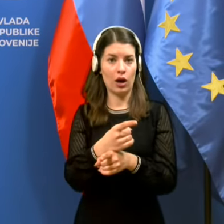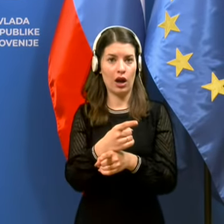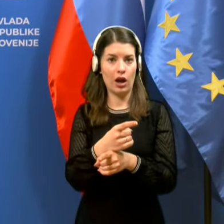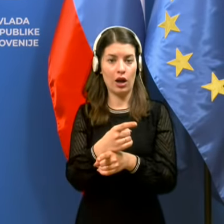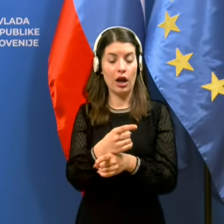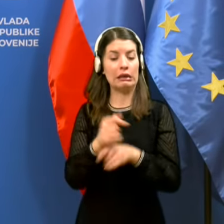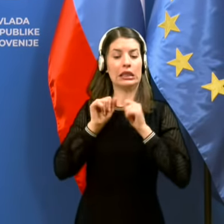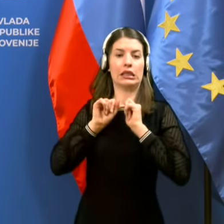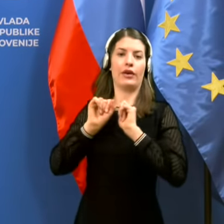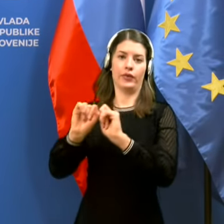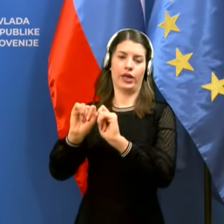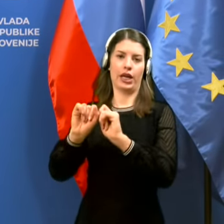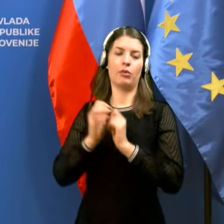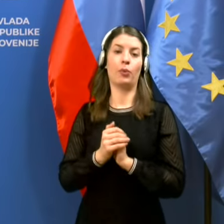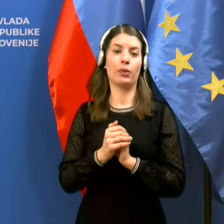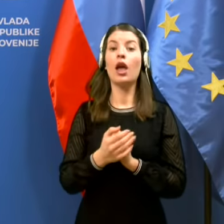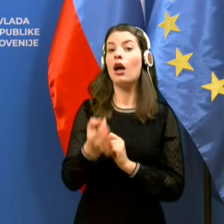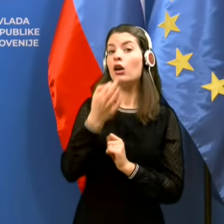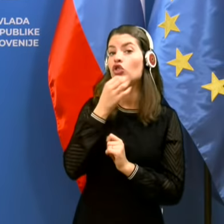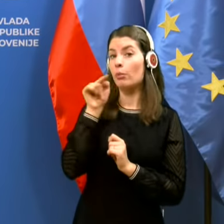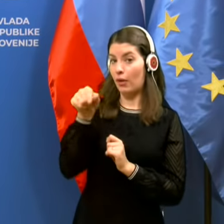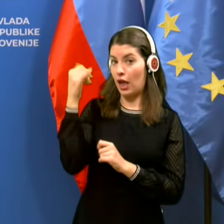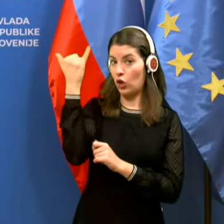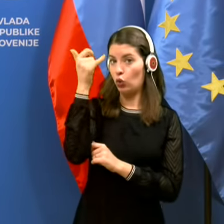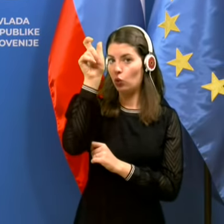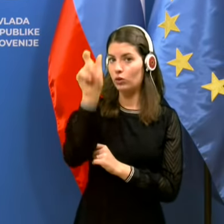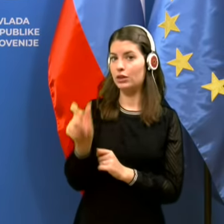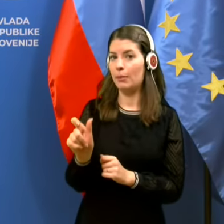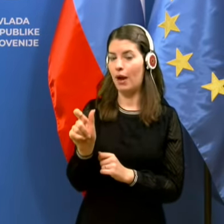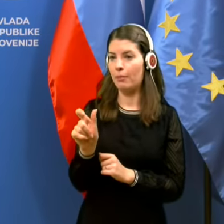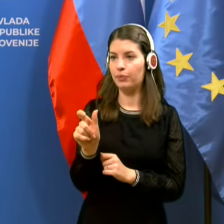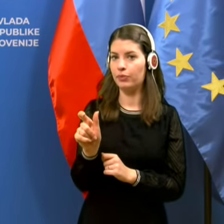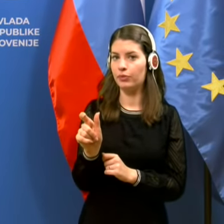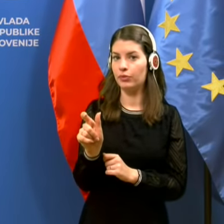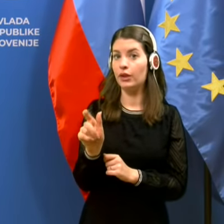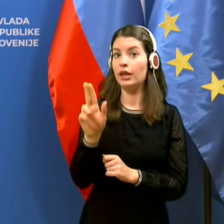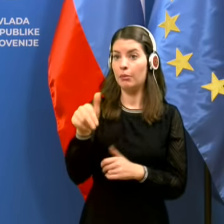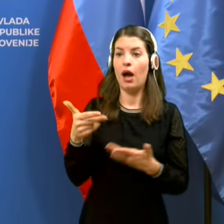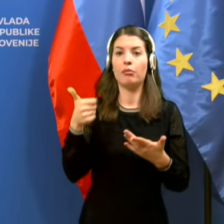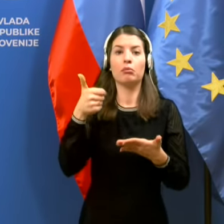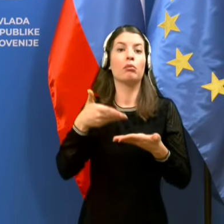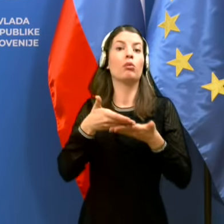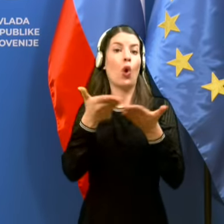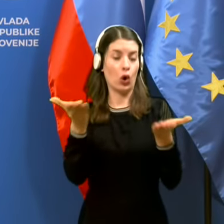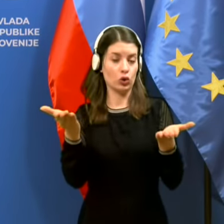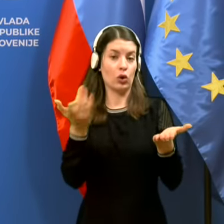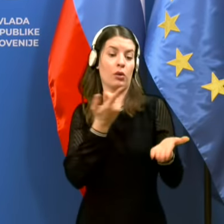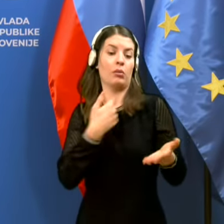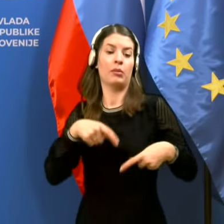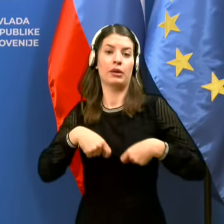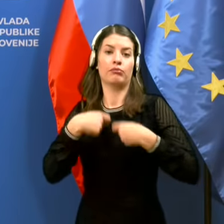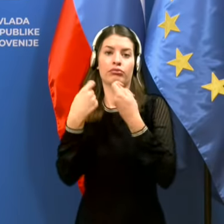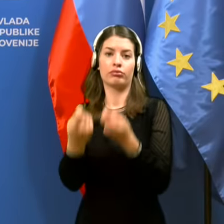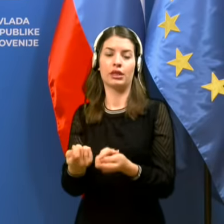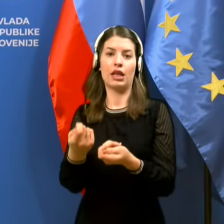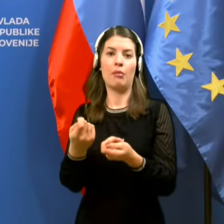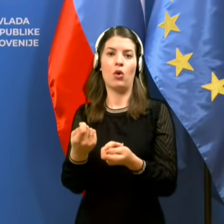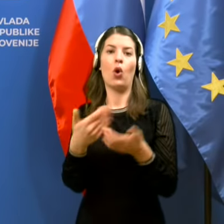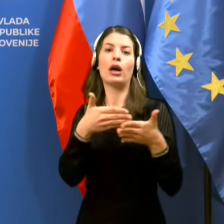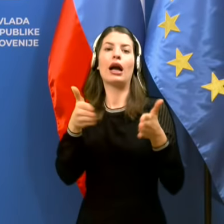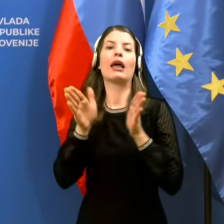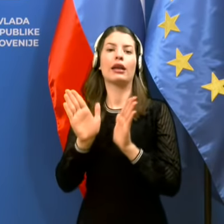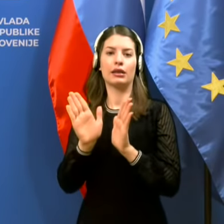Slovenijo zavrne. Če pa ima ta tujec ali pa oseba prostor, se mu seveda izda na potitev karanteno na domu,